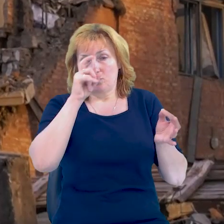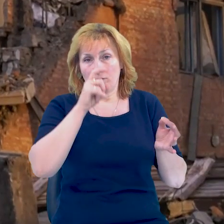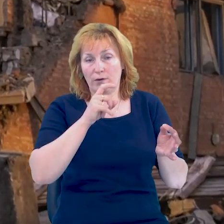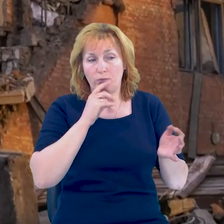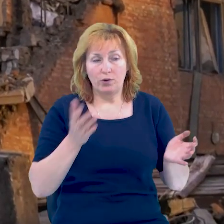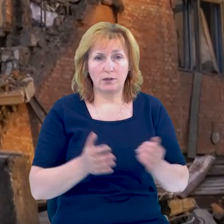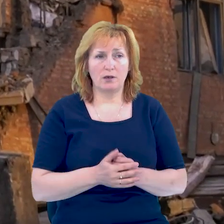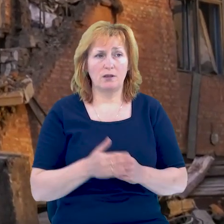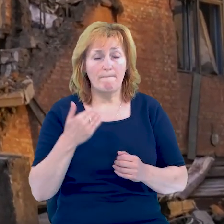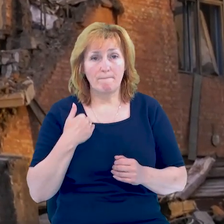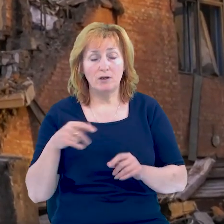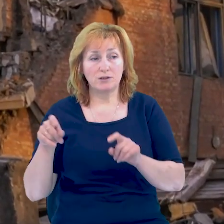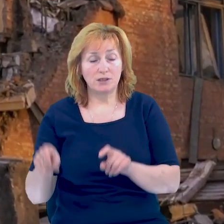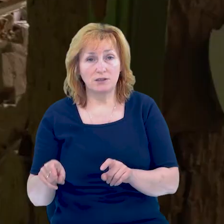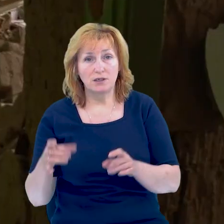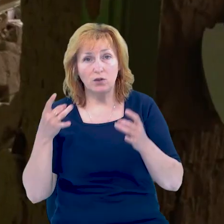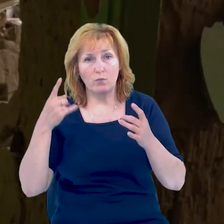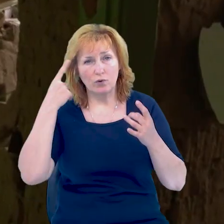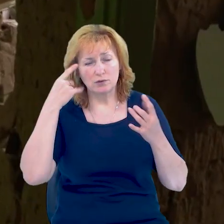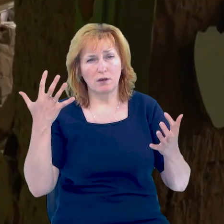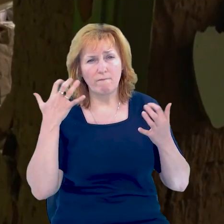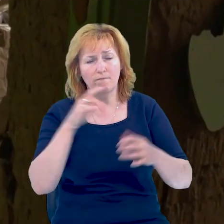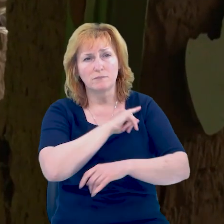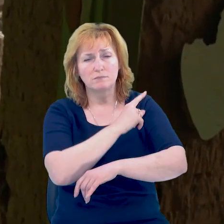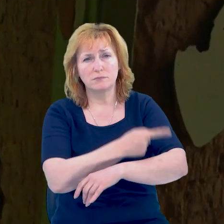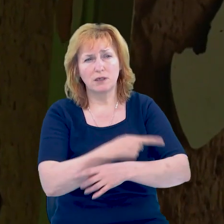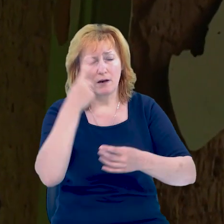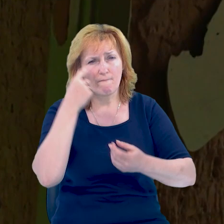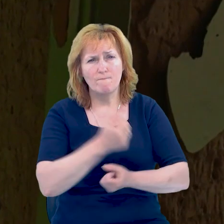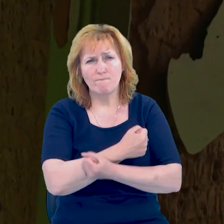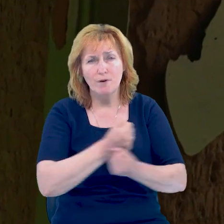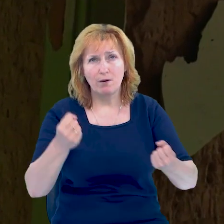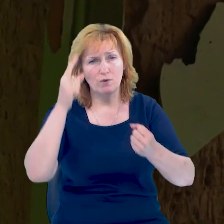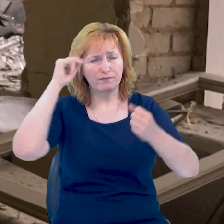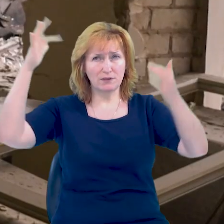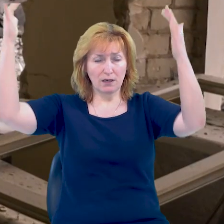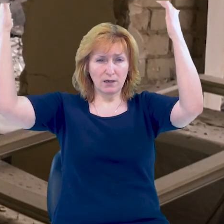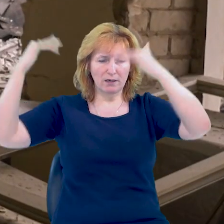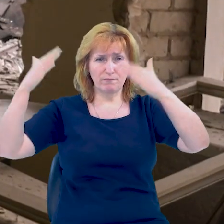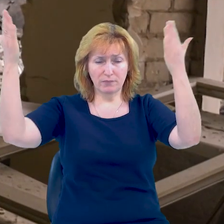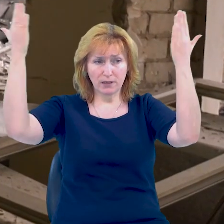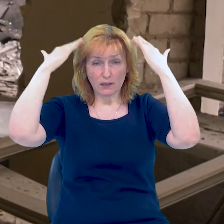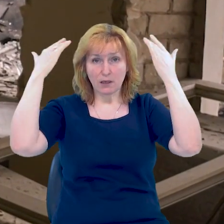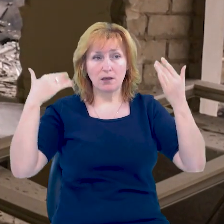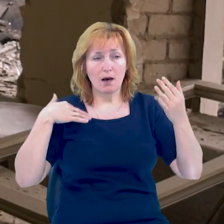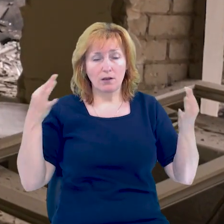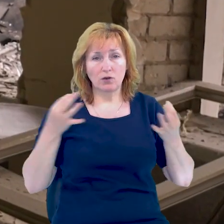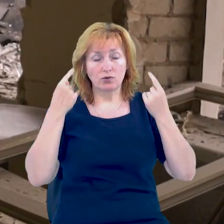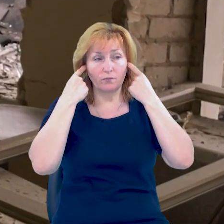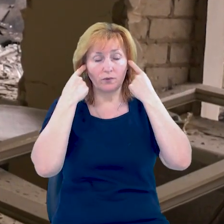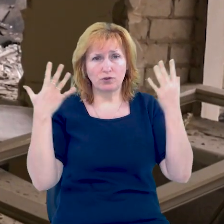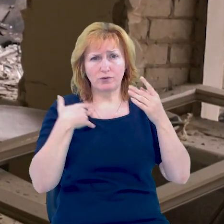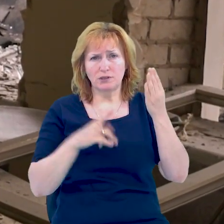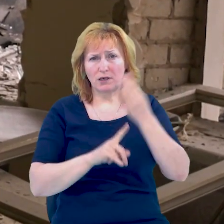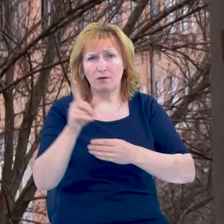неможливо. Ми сиділи, і цей вибух просто, ти бачиш, як все на тебе летить. Я нічого в той момент не чула, я